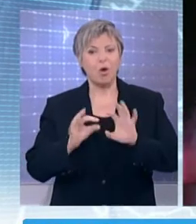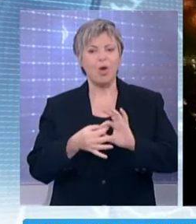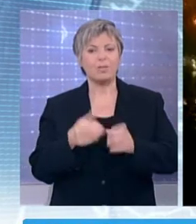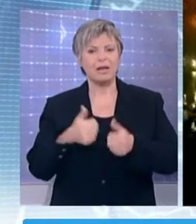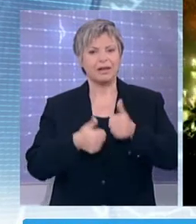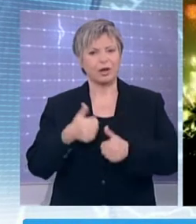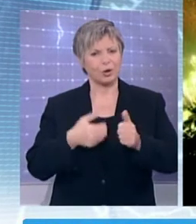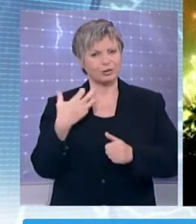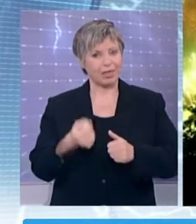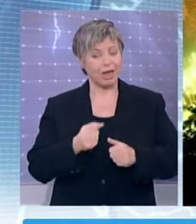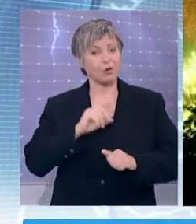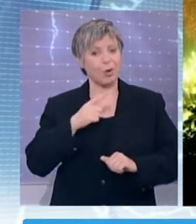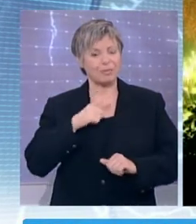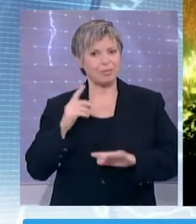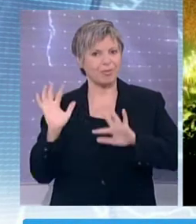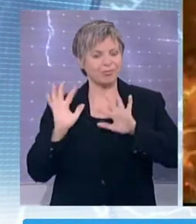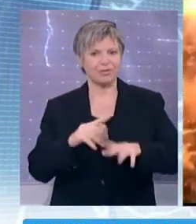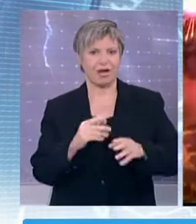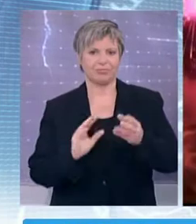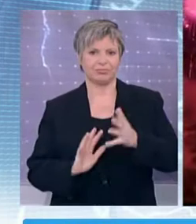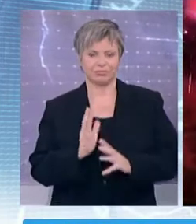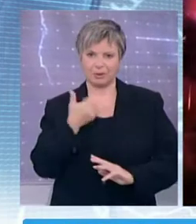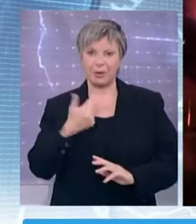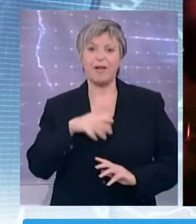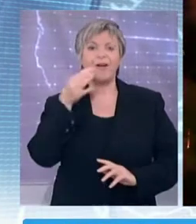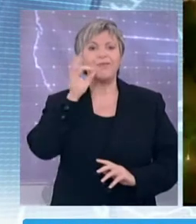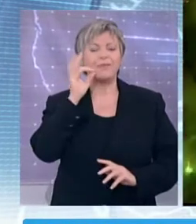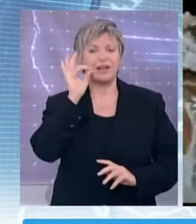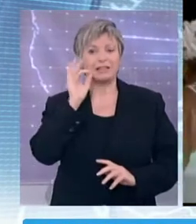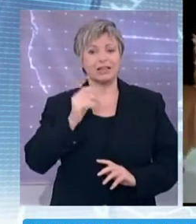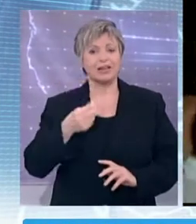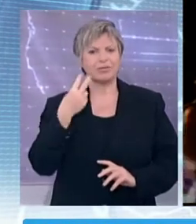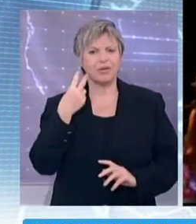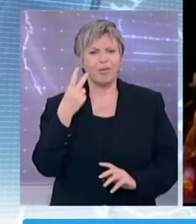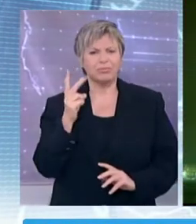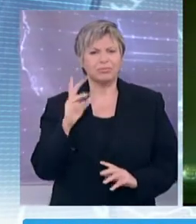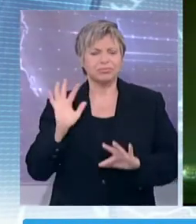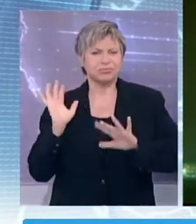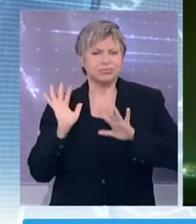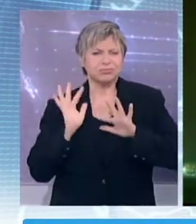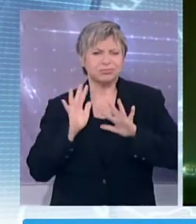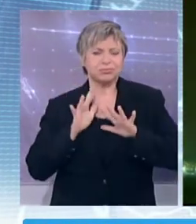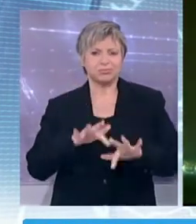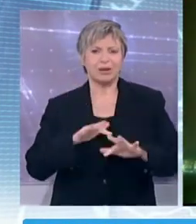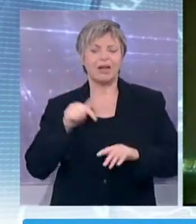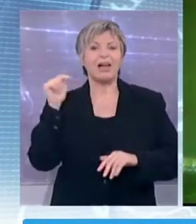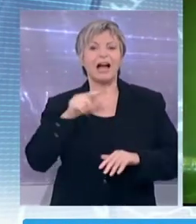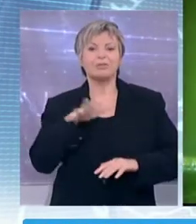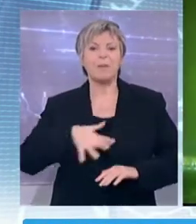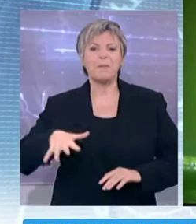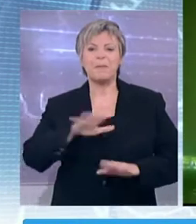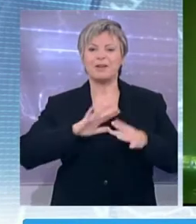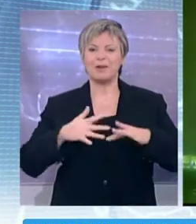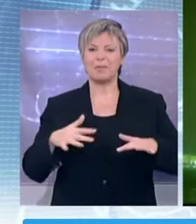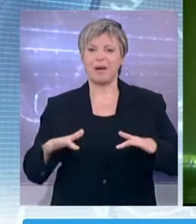τουριστικό ρεύμα. Στην άλλη πλευρά του Ατλαντικού, το Rio de Janeiro έκλεψε όπως πάντα τις εντυπώσεις με εκατομμύρια κόσμοι να συγκεντρώνονται στην παραλία της Copacabana για να